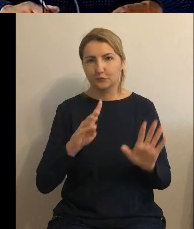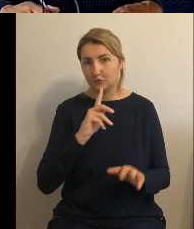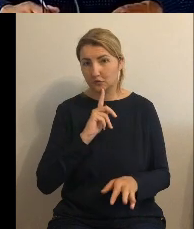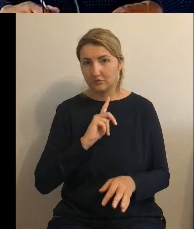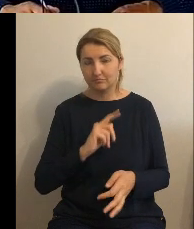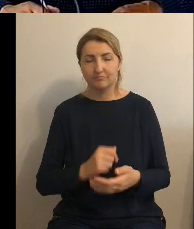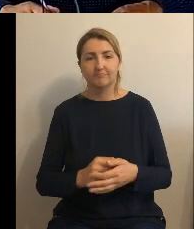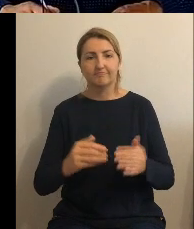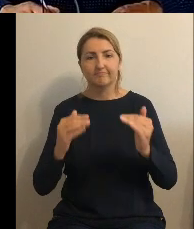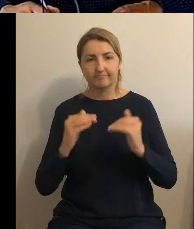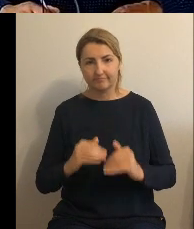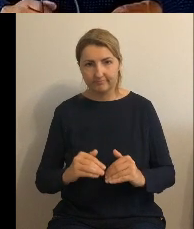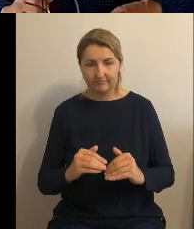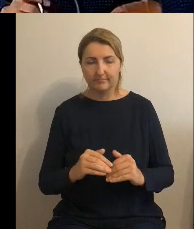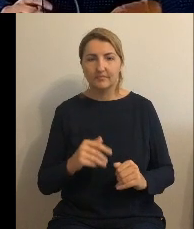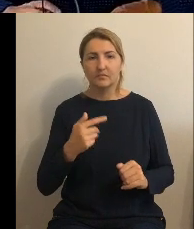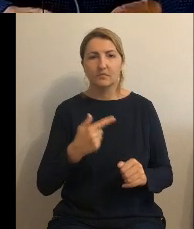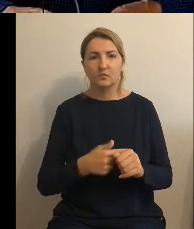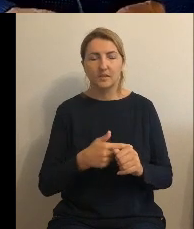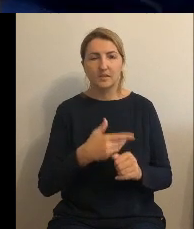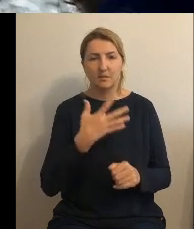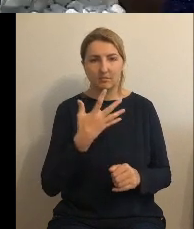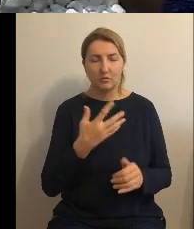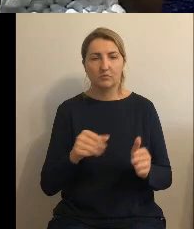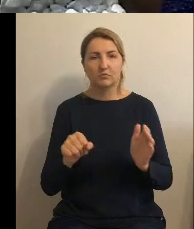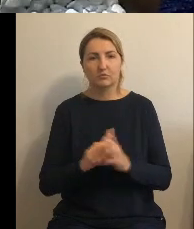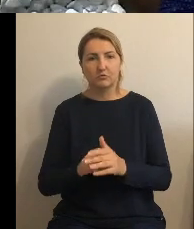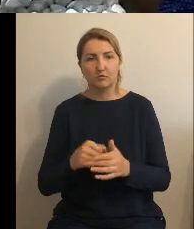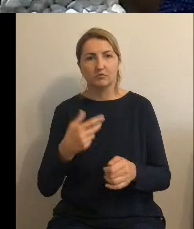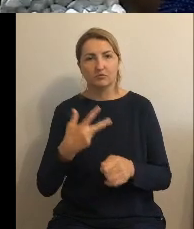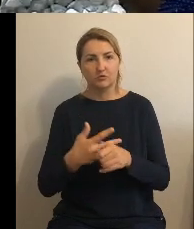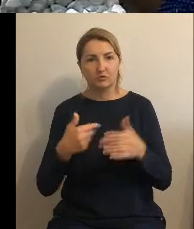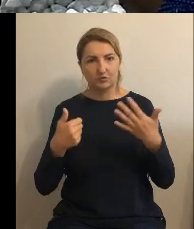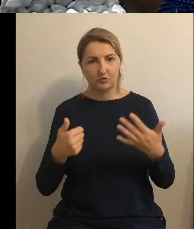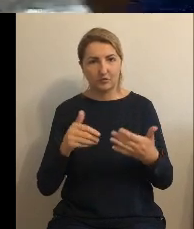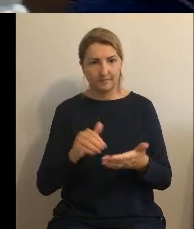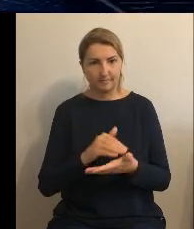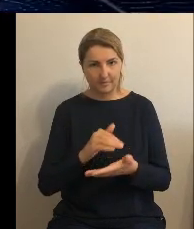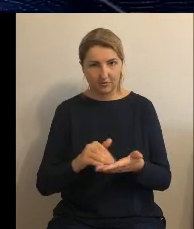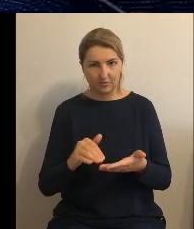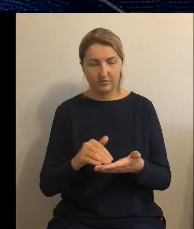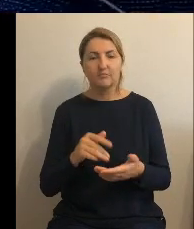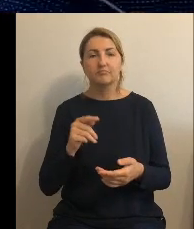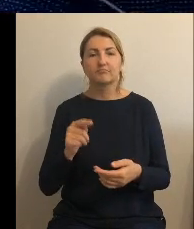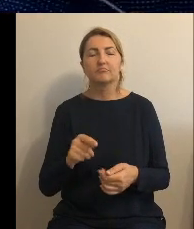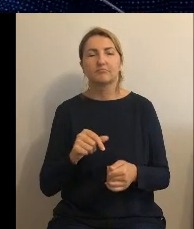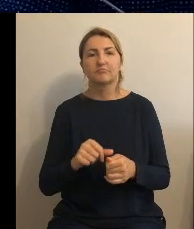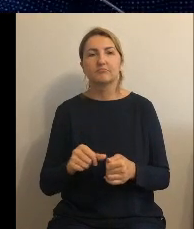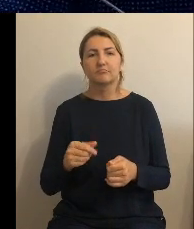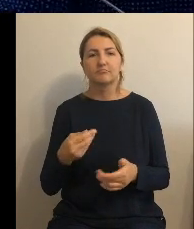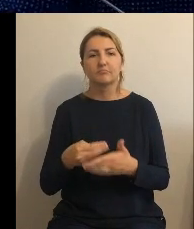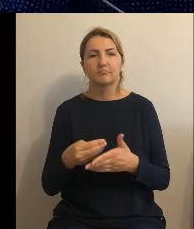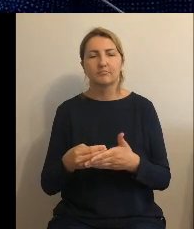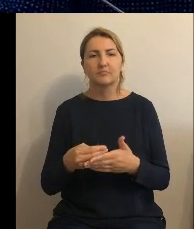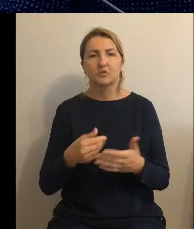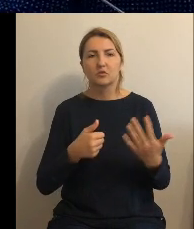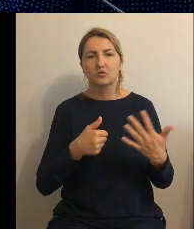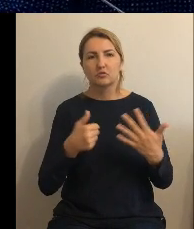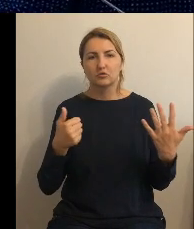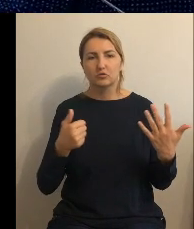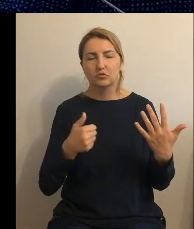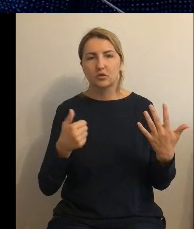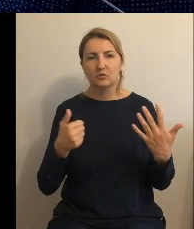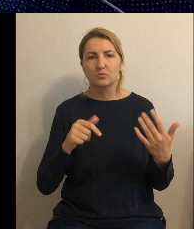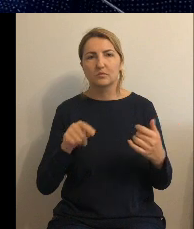do 36 miesiąca obowiązywania taryfy 6 złotych 5 groszy do wszystkich